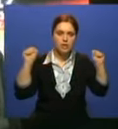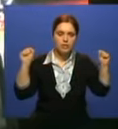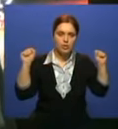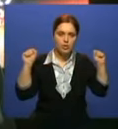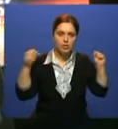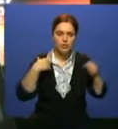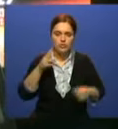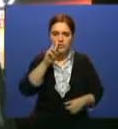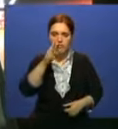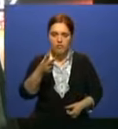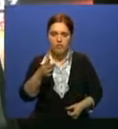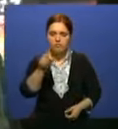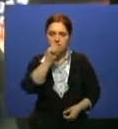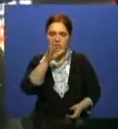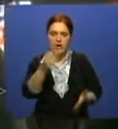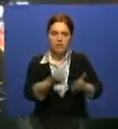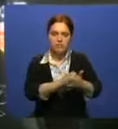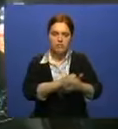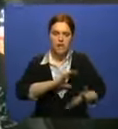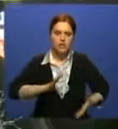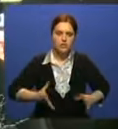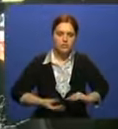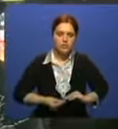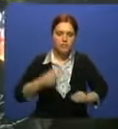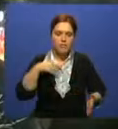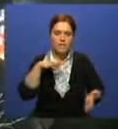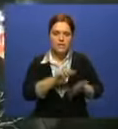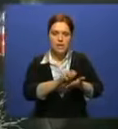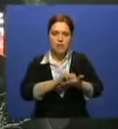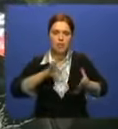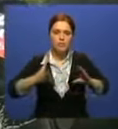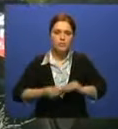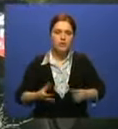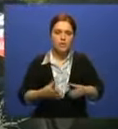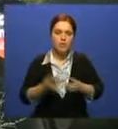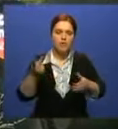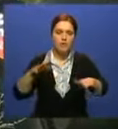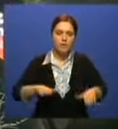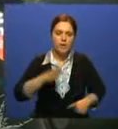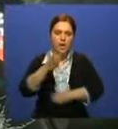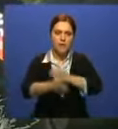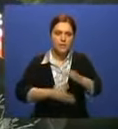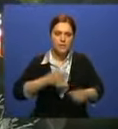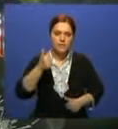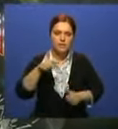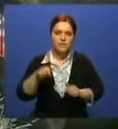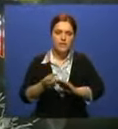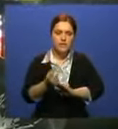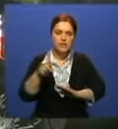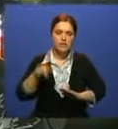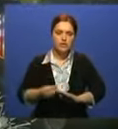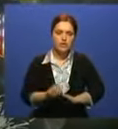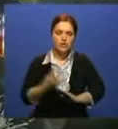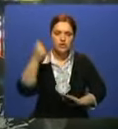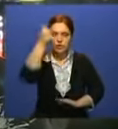два года уже достигнуты хорошие результаты. Мы занимали командой, общей командой второе место на чемпионате мира 2013 года, 2014 года,